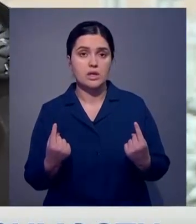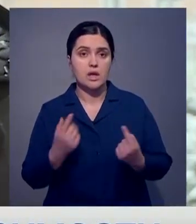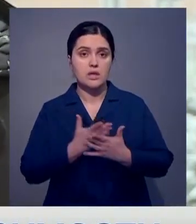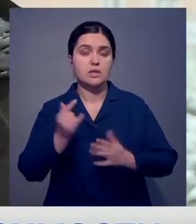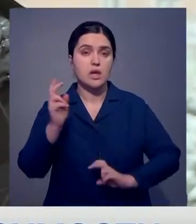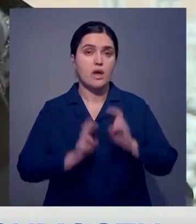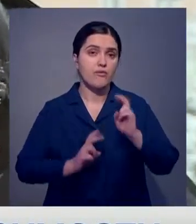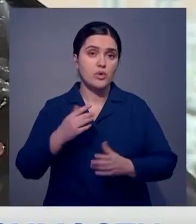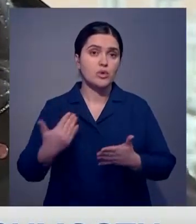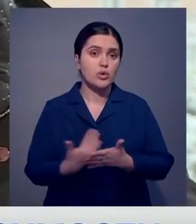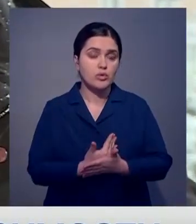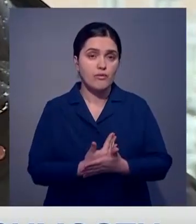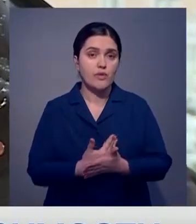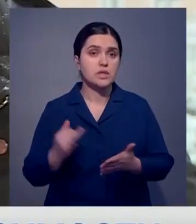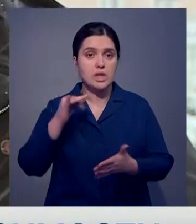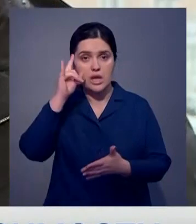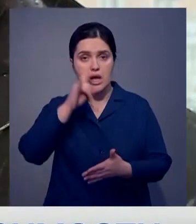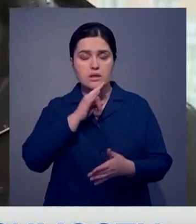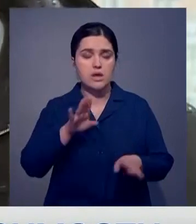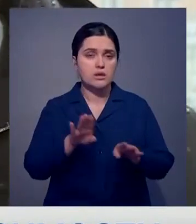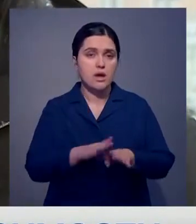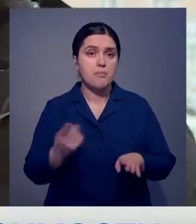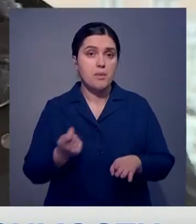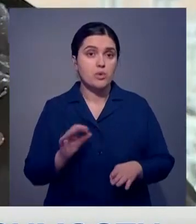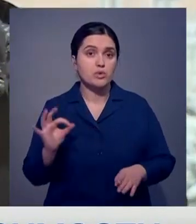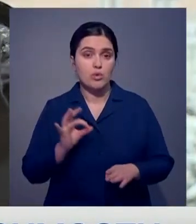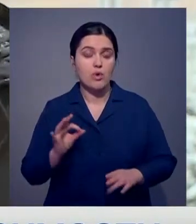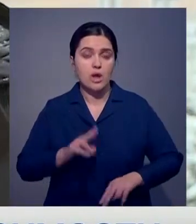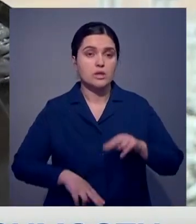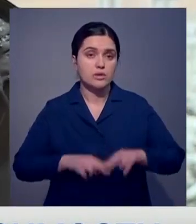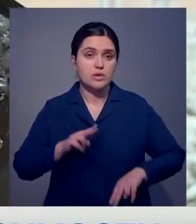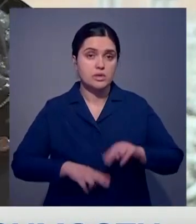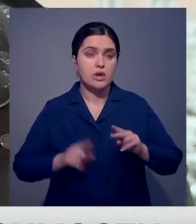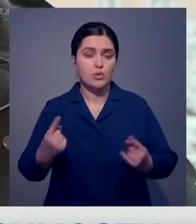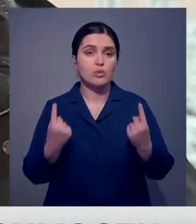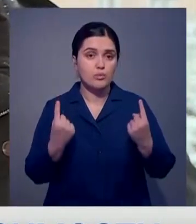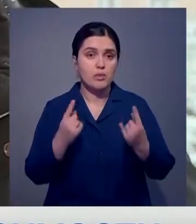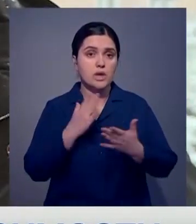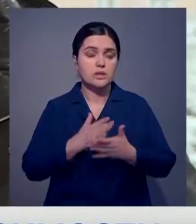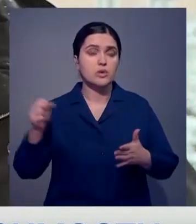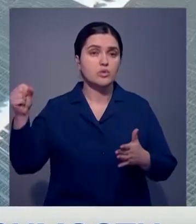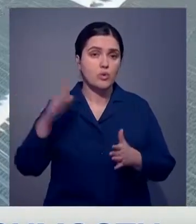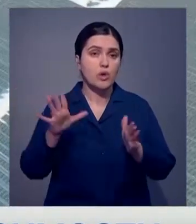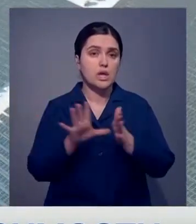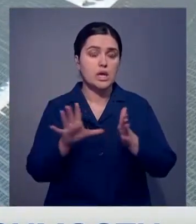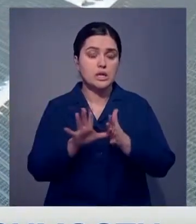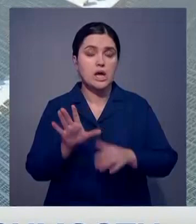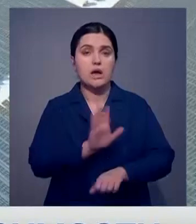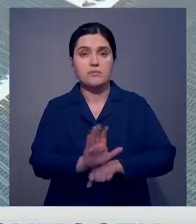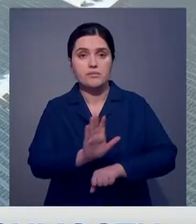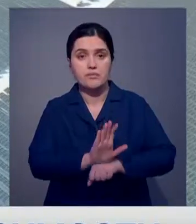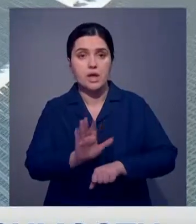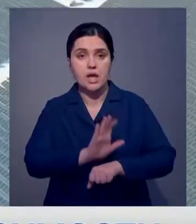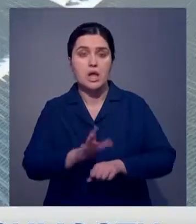новейший завод. То в истории Казахстана таких заводов немного, когда с нуля строятся заводы такого масштаба. Это солнечные электростанции. Солнечных